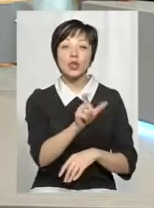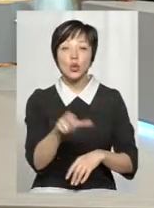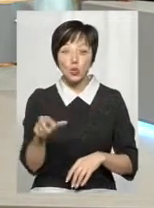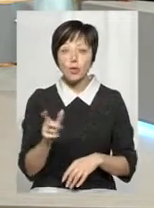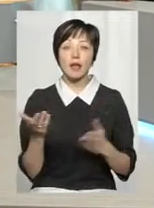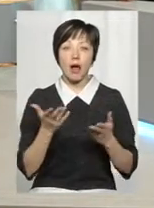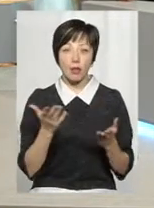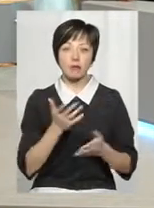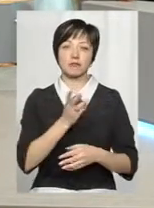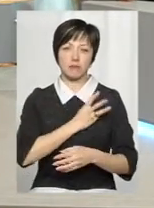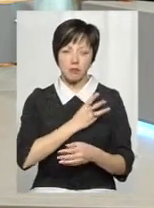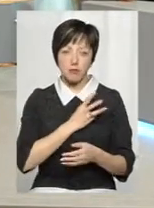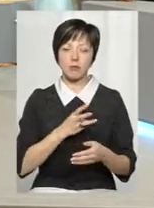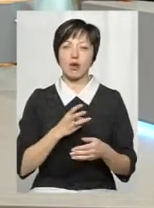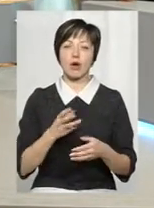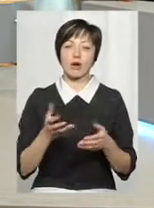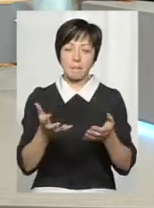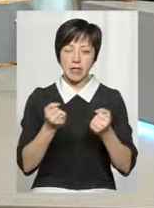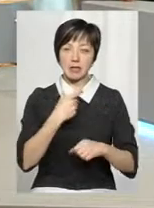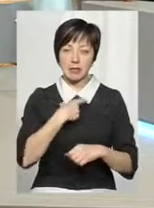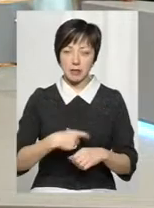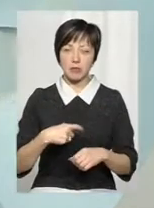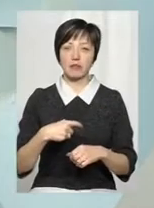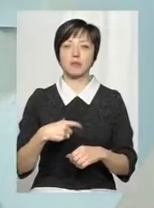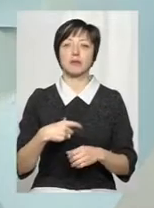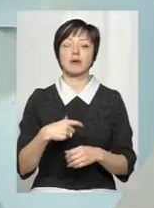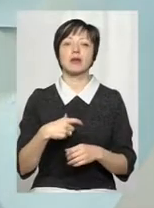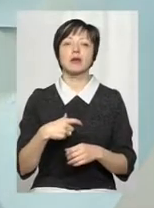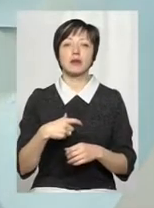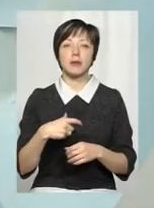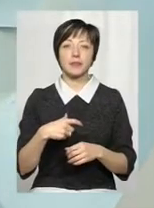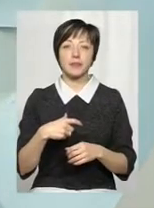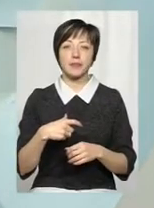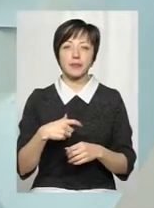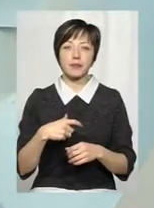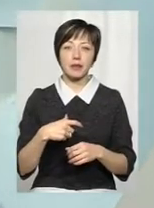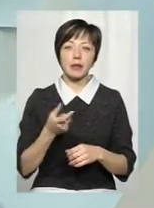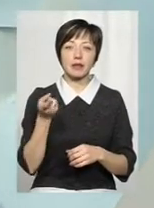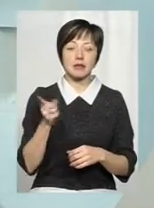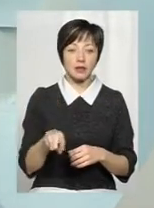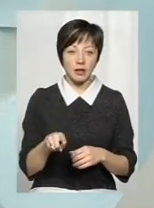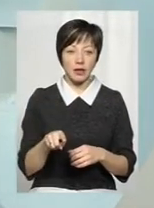мотивовані, які прийняли для себе те